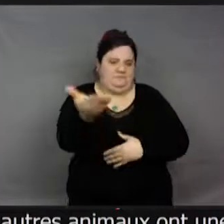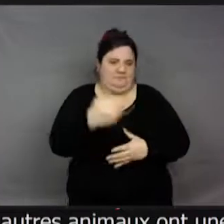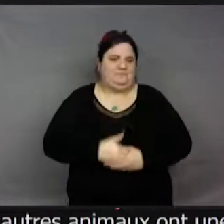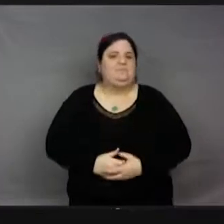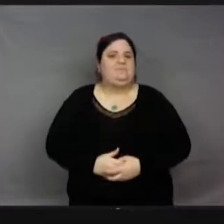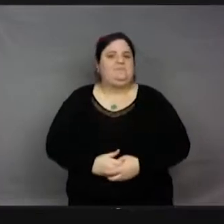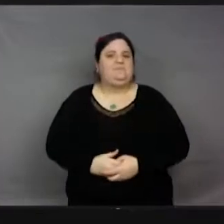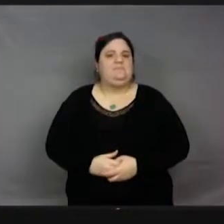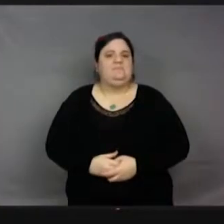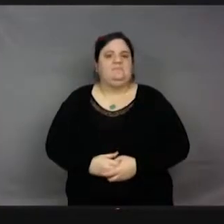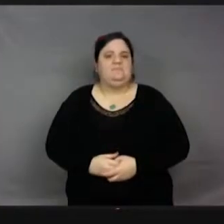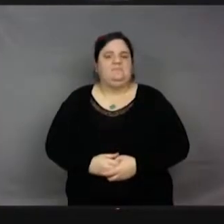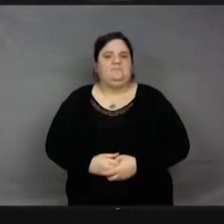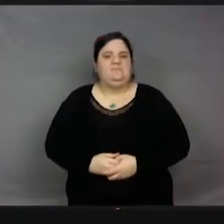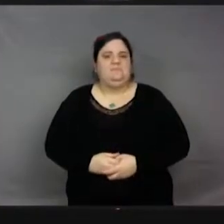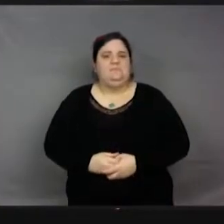SIRF,